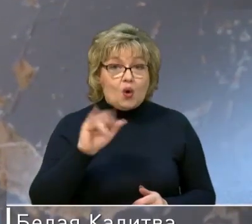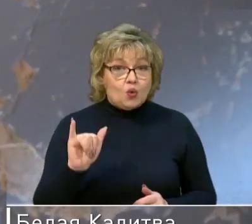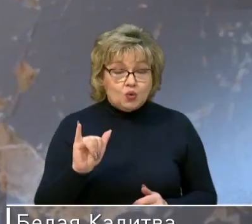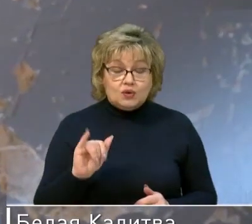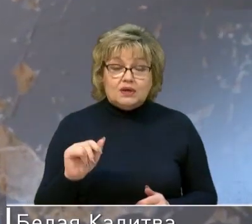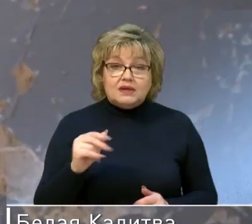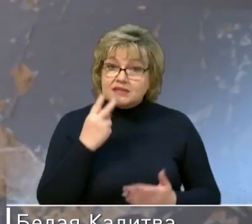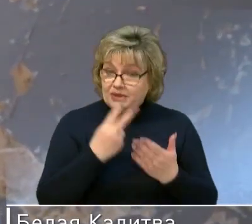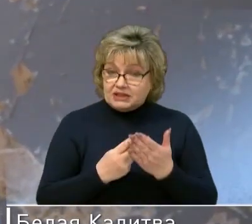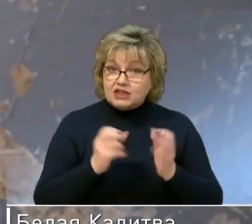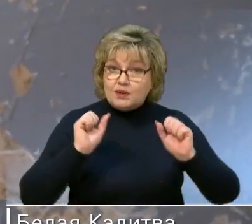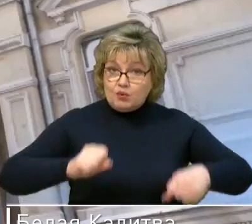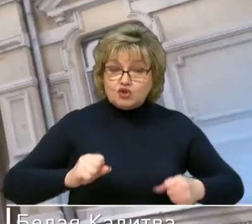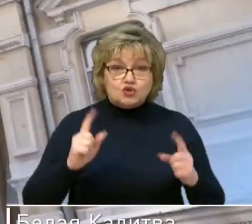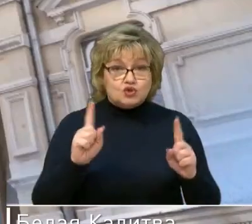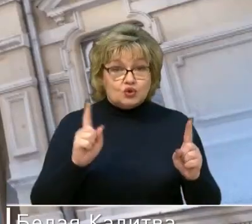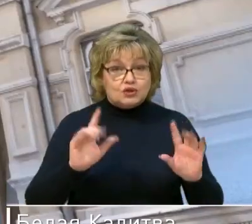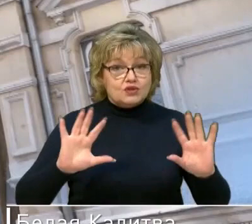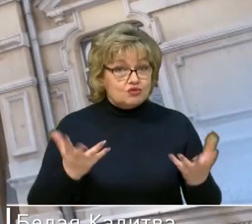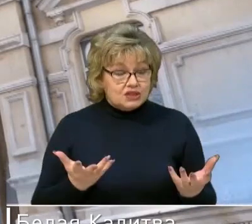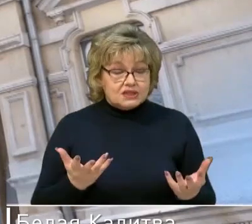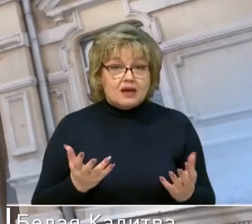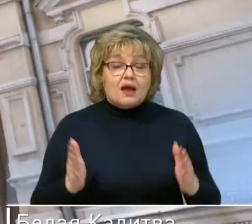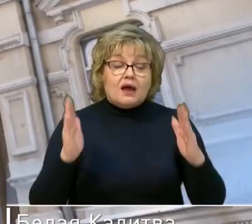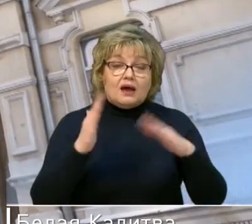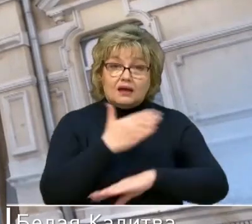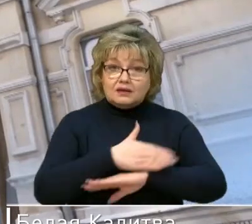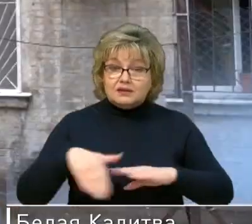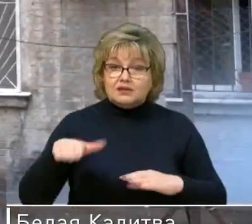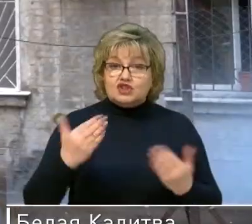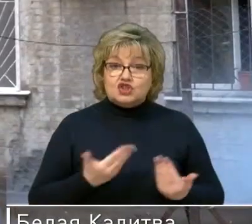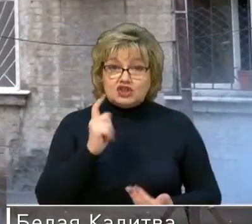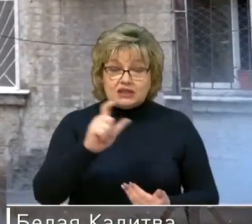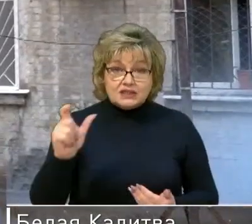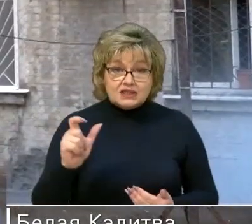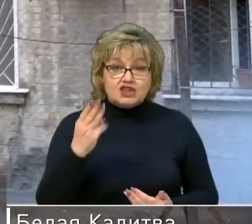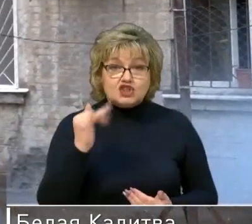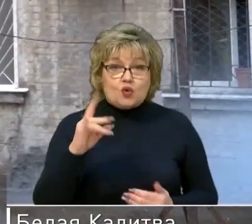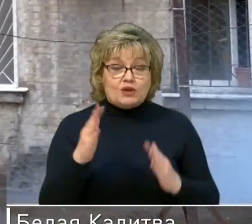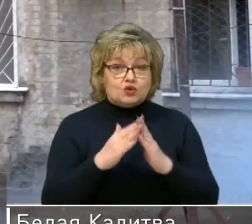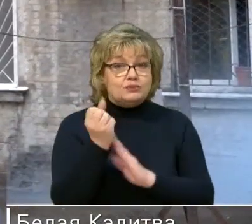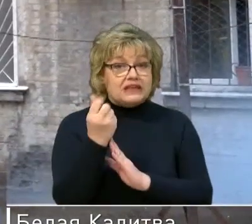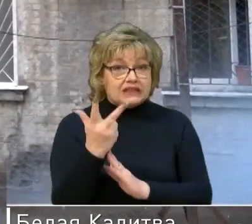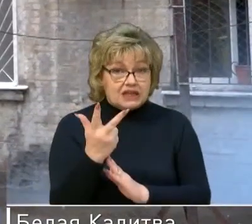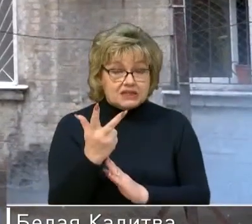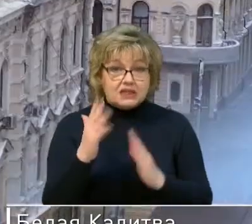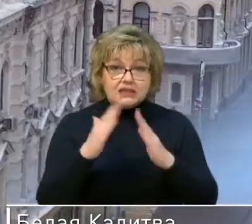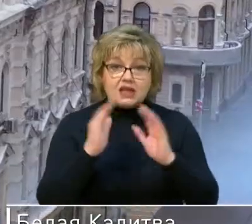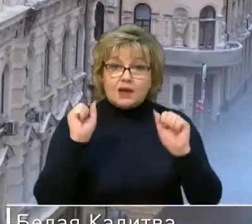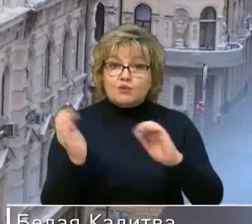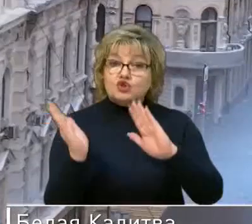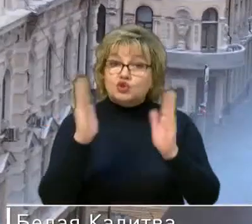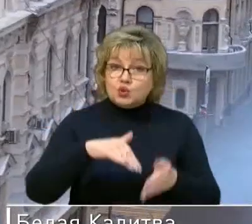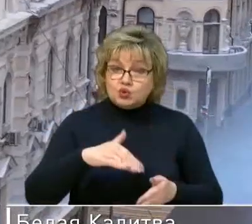до чего-то плохого, сделайте что-нибудь. Жильцы доходного дома на улице Шаумяна-13 обеспокоены. Здание может просто рухнуть на